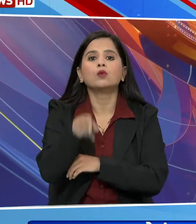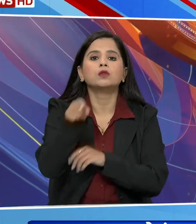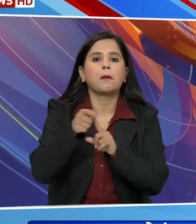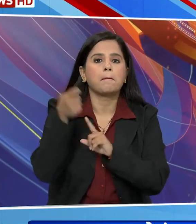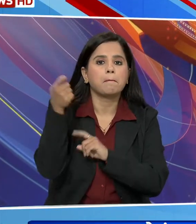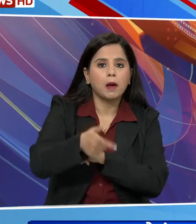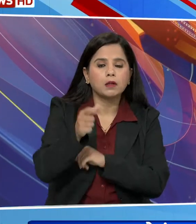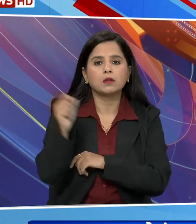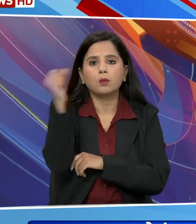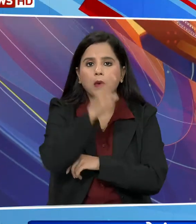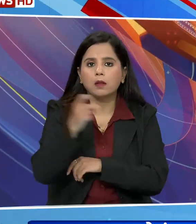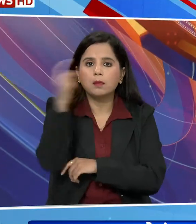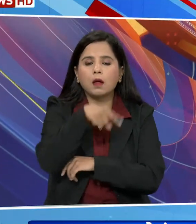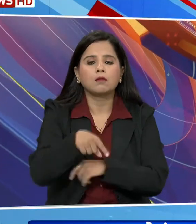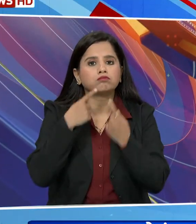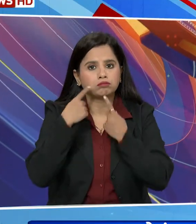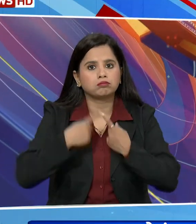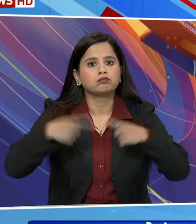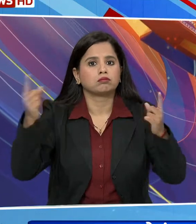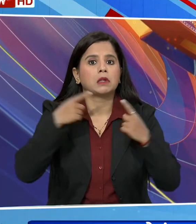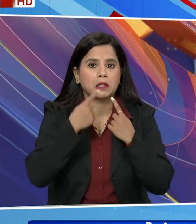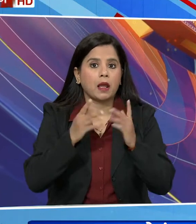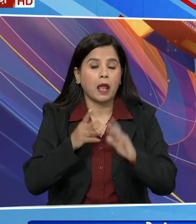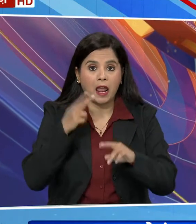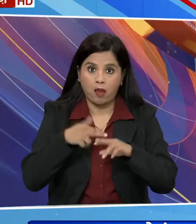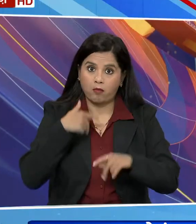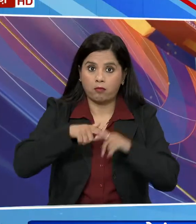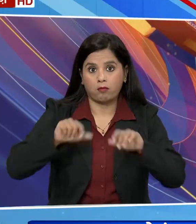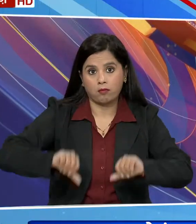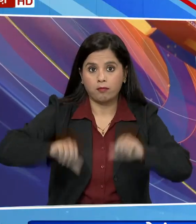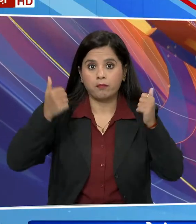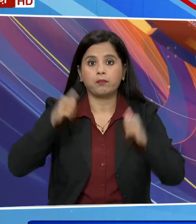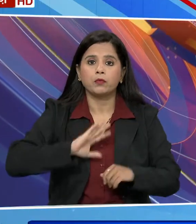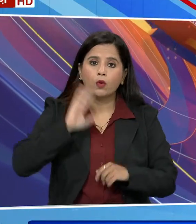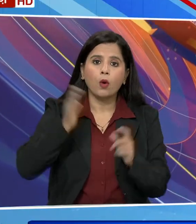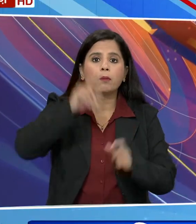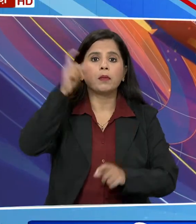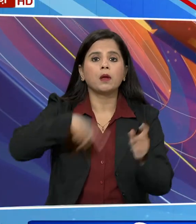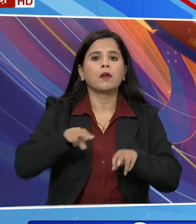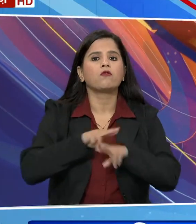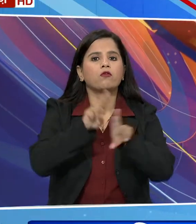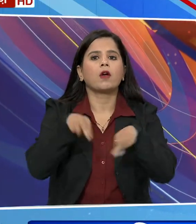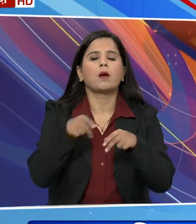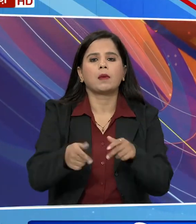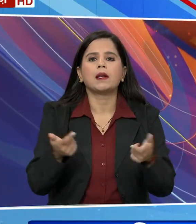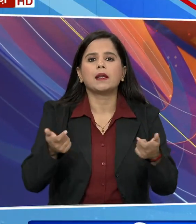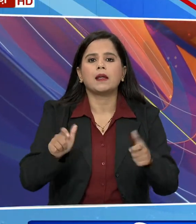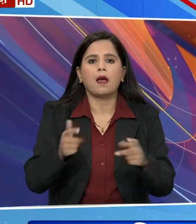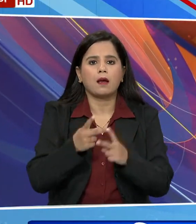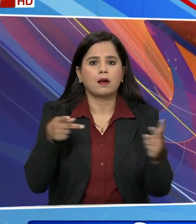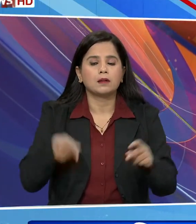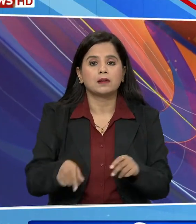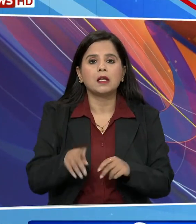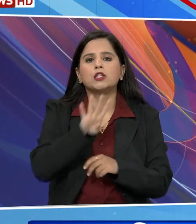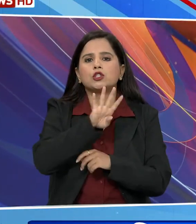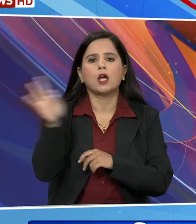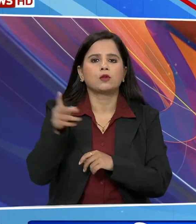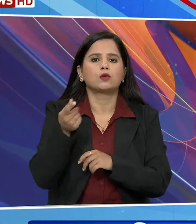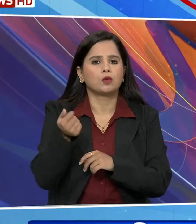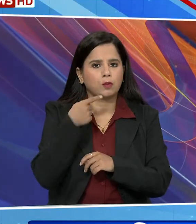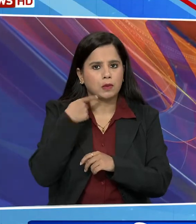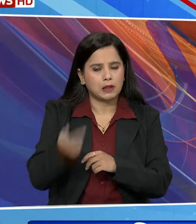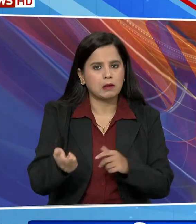महीने पेंशन देने की घोशना की गई इसके लावा सभी पात्र परिवारों को रोसोई गया स्रिलेंडर चार सो रुपे में